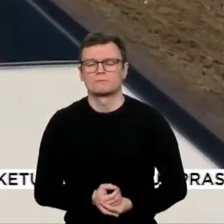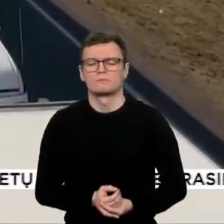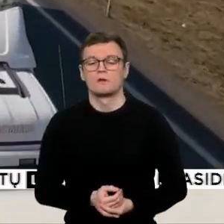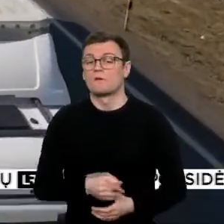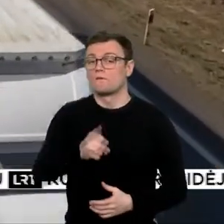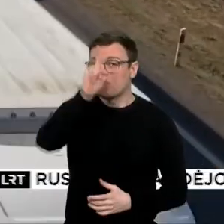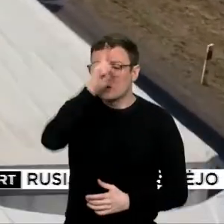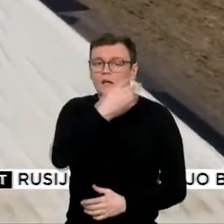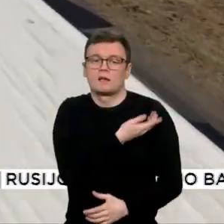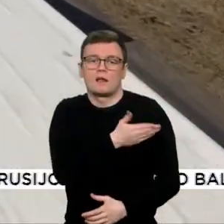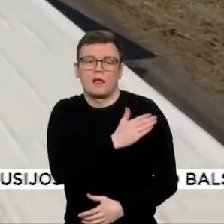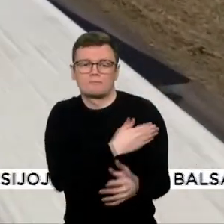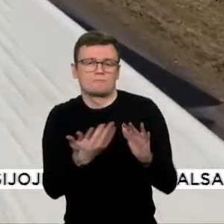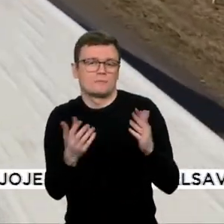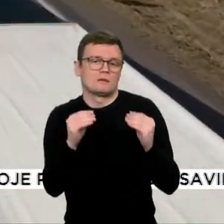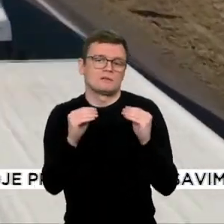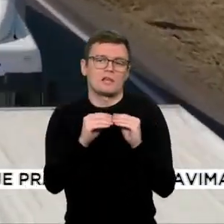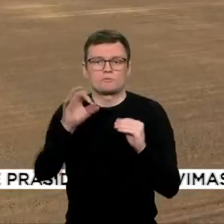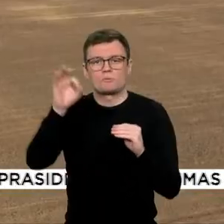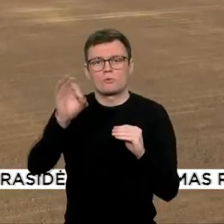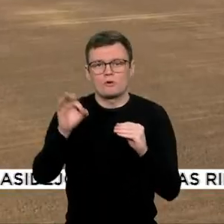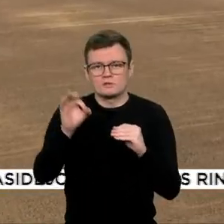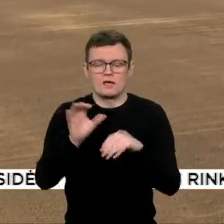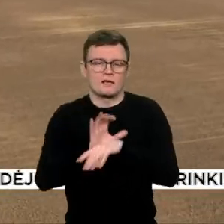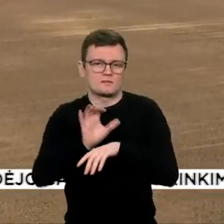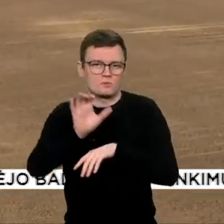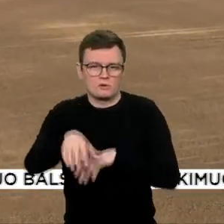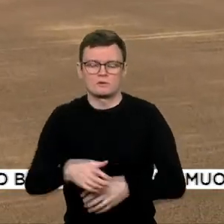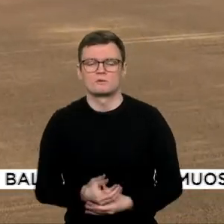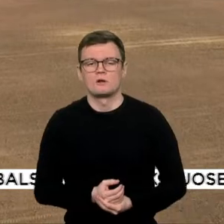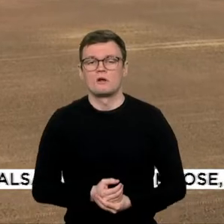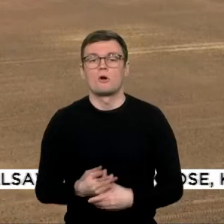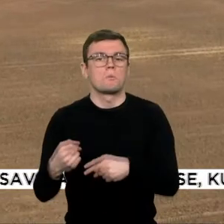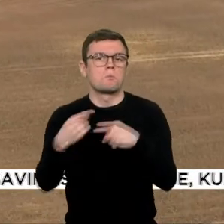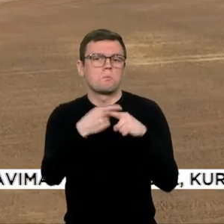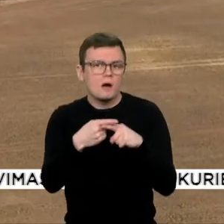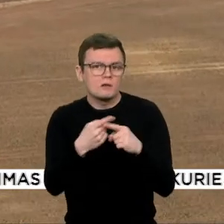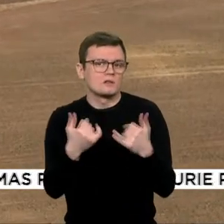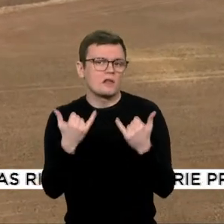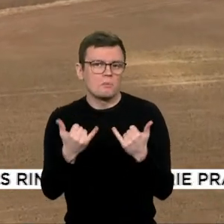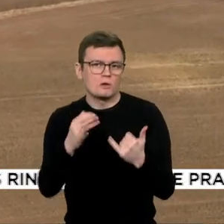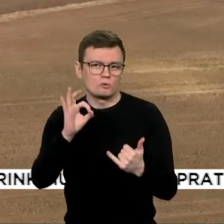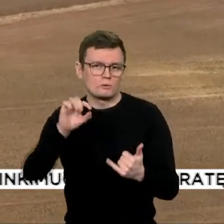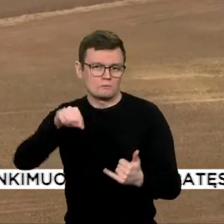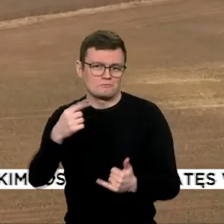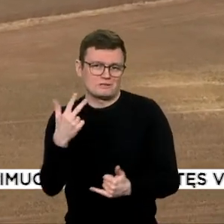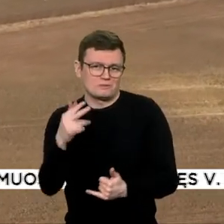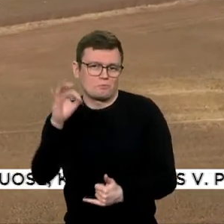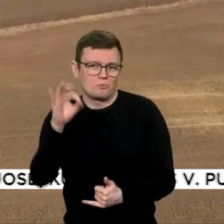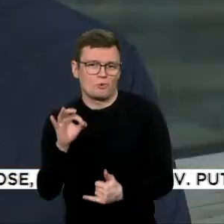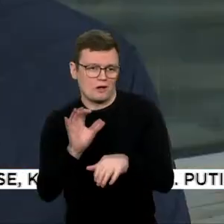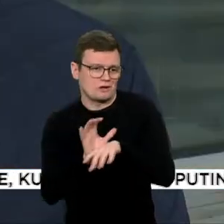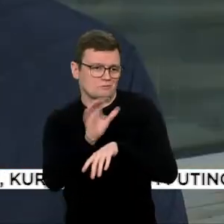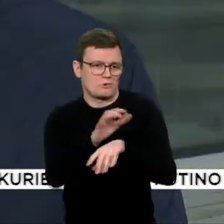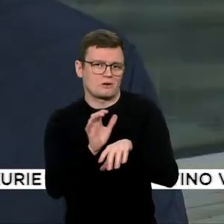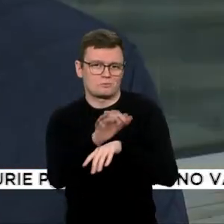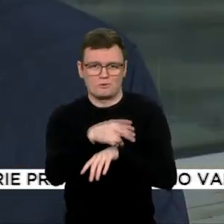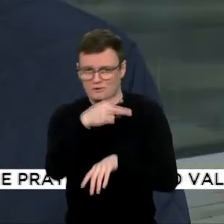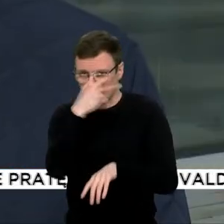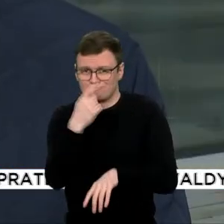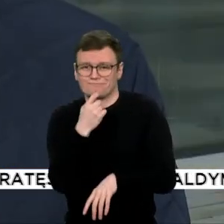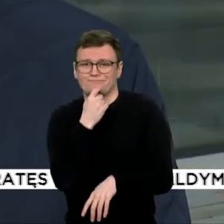10 procentų viso eksporto penčių. Baltarusija – tik 0,3 procentų. Mano supratimo visos šios